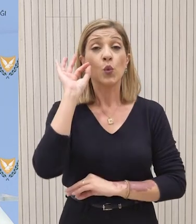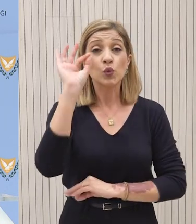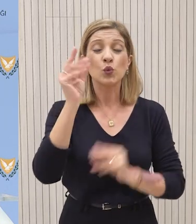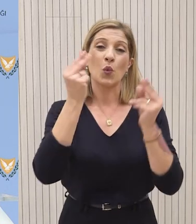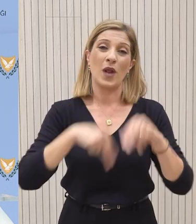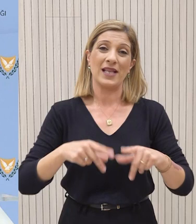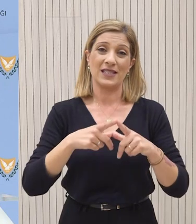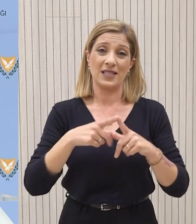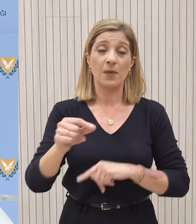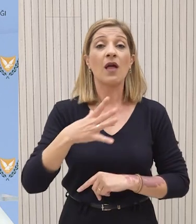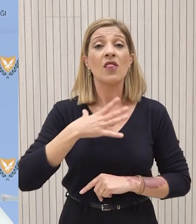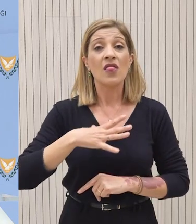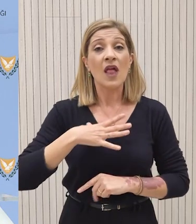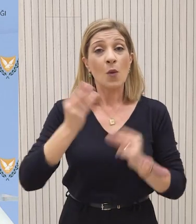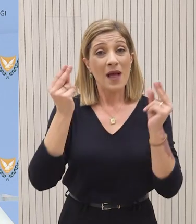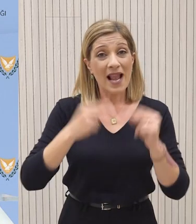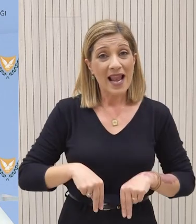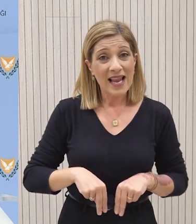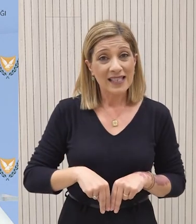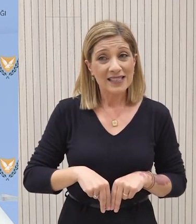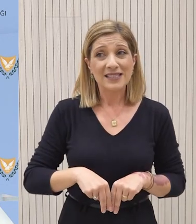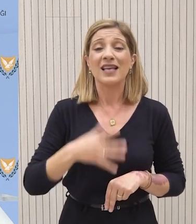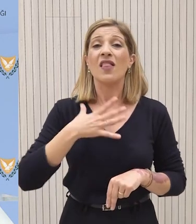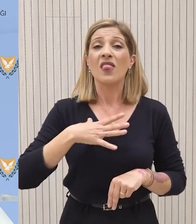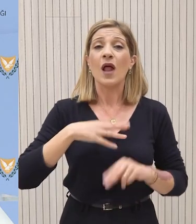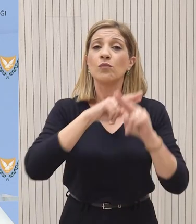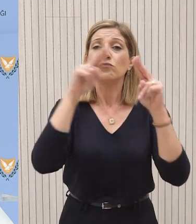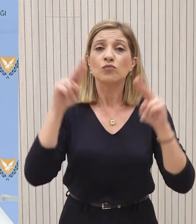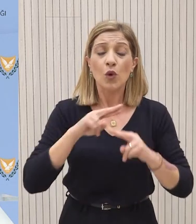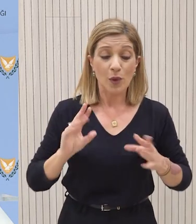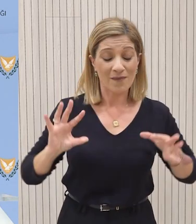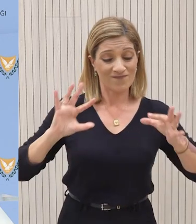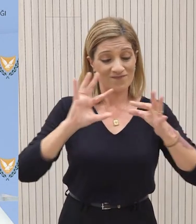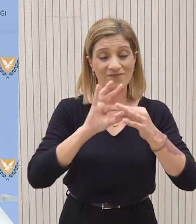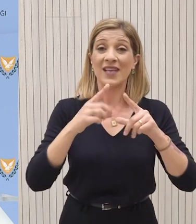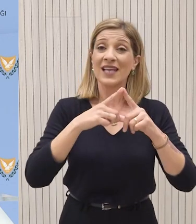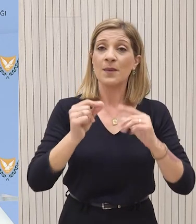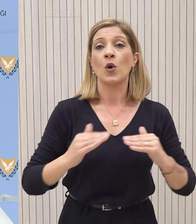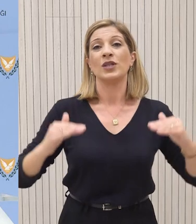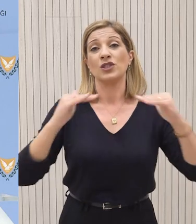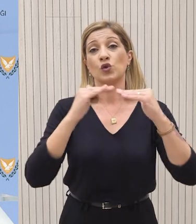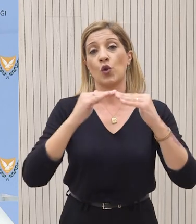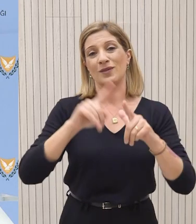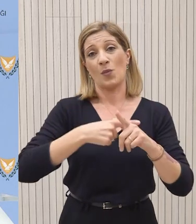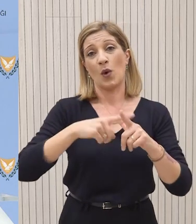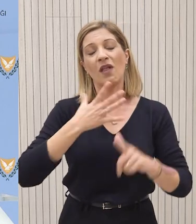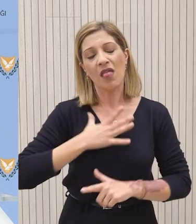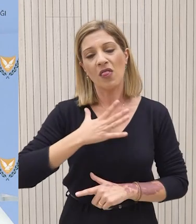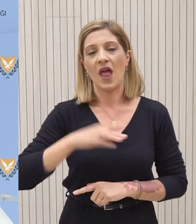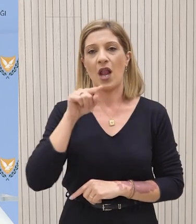Κυπριακού. Η θέλησή μας για επίλυση, με μια λύση της διζωνικής δικοινοτικής ομοσπονδίας με πολιτική ισόητα, παραμένει ισχυρή.